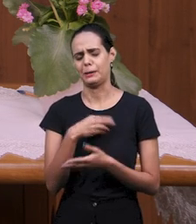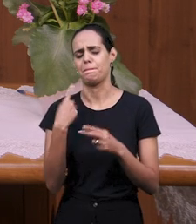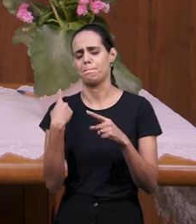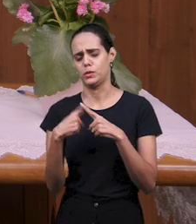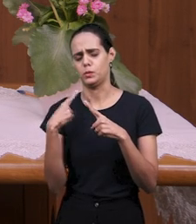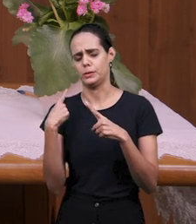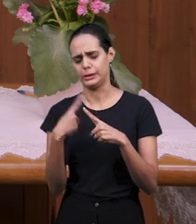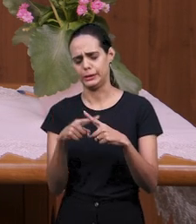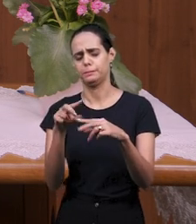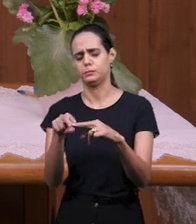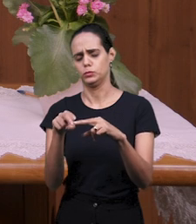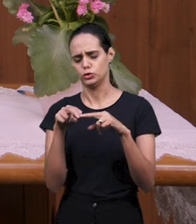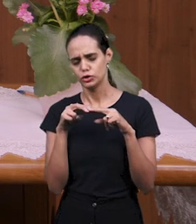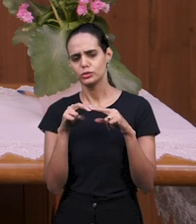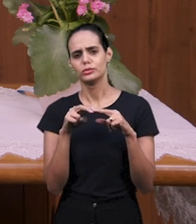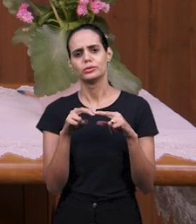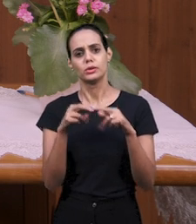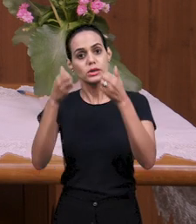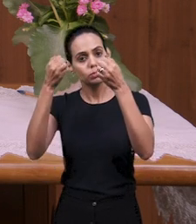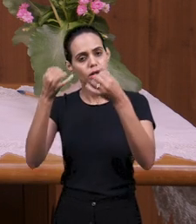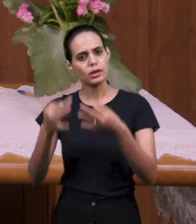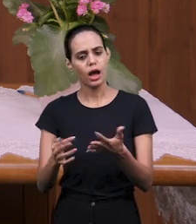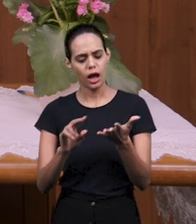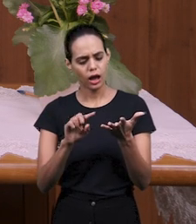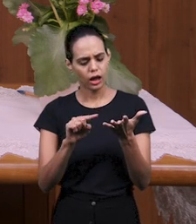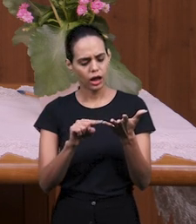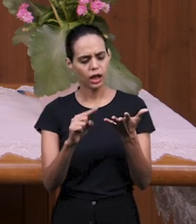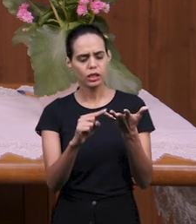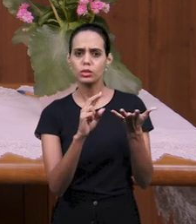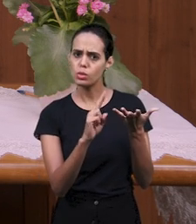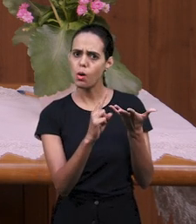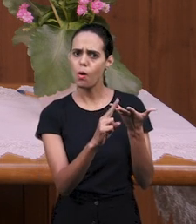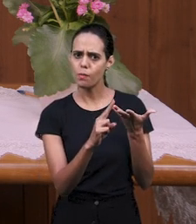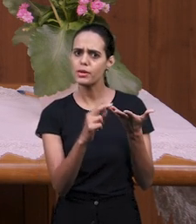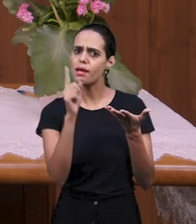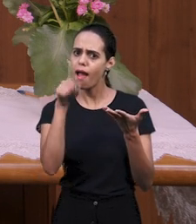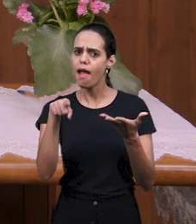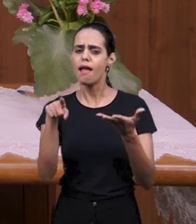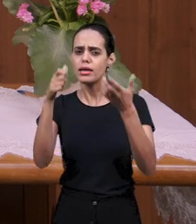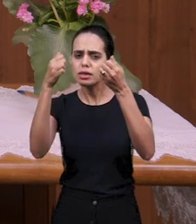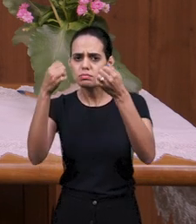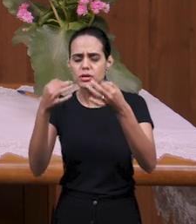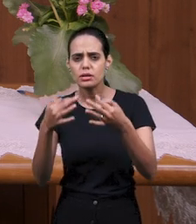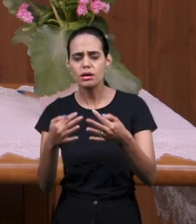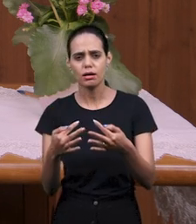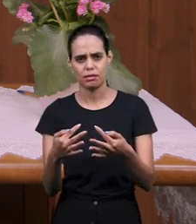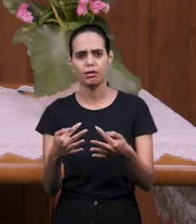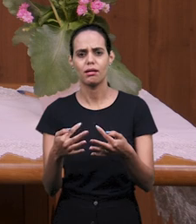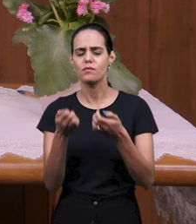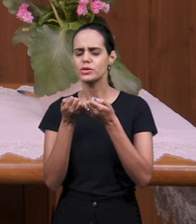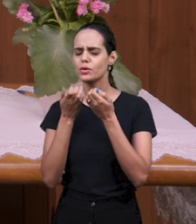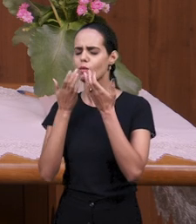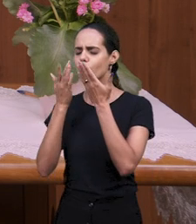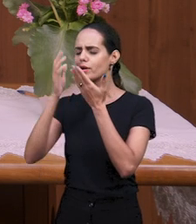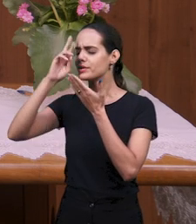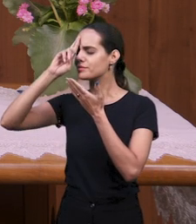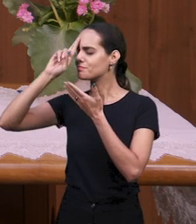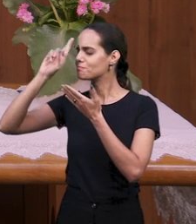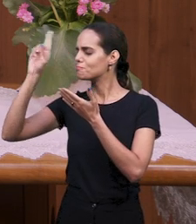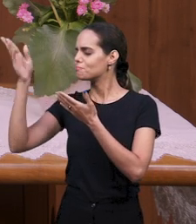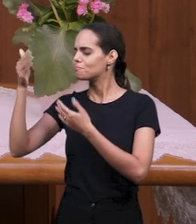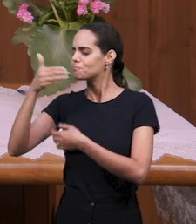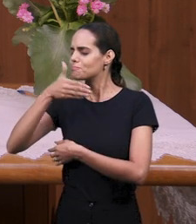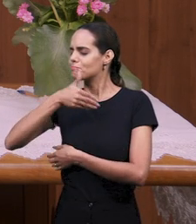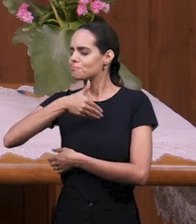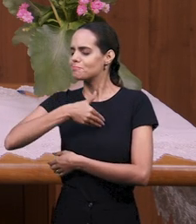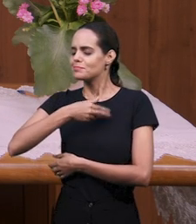получите освобождение. И мир Божий наполнит ваше сердце, вашу